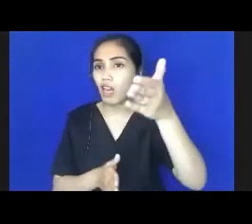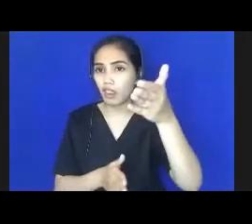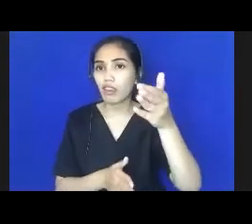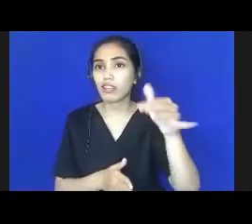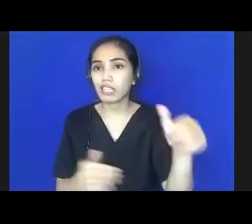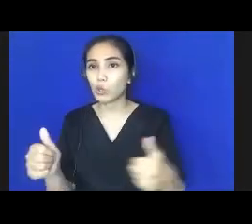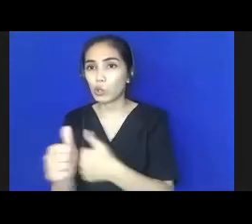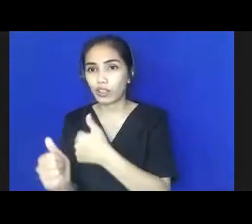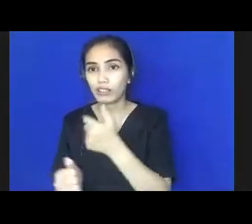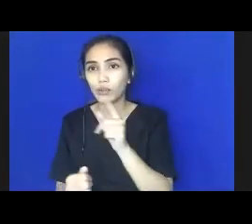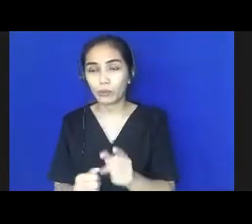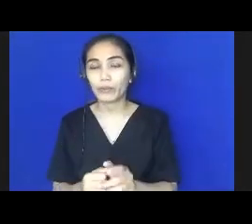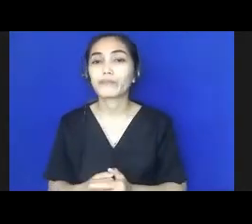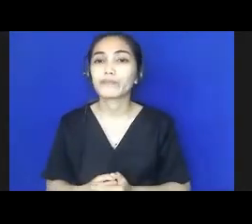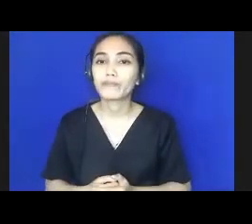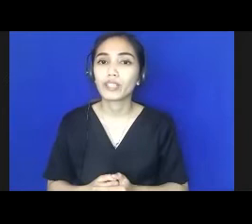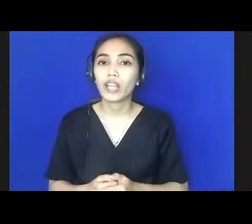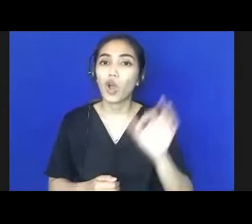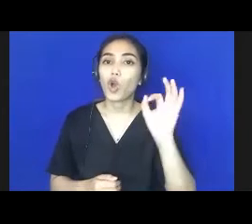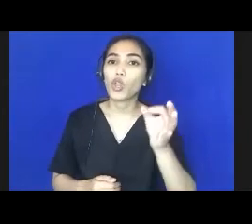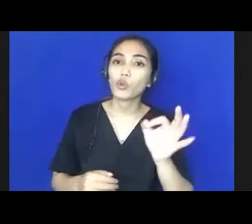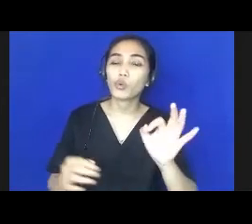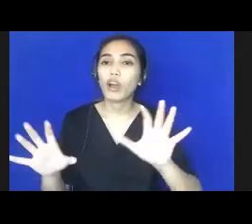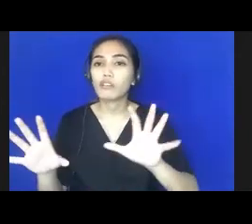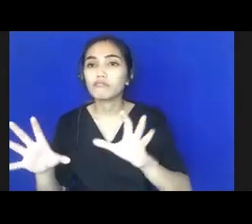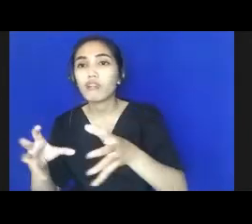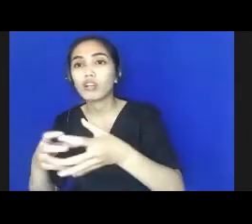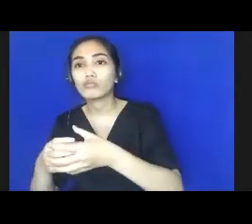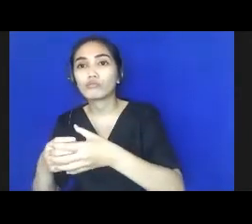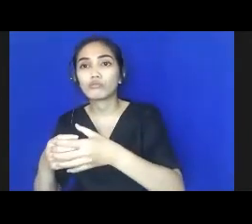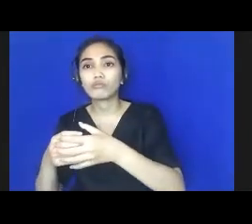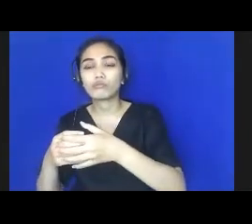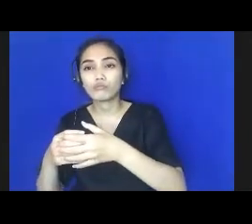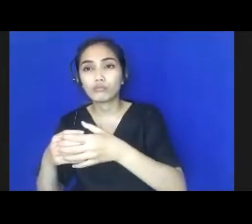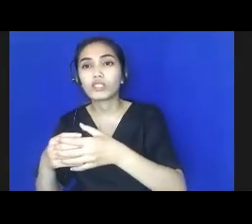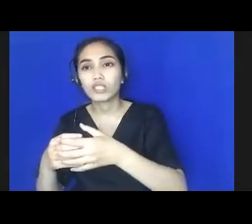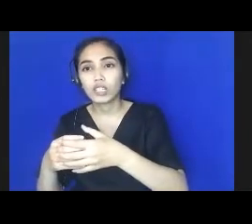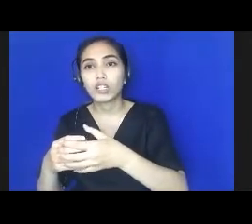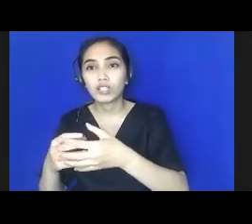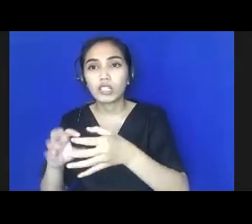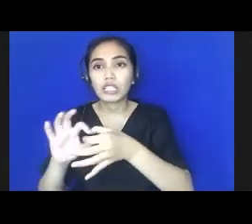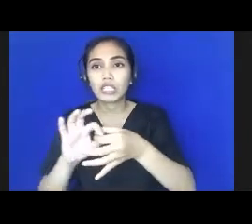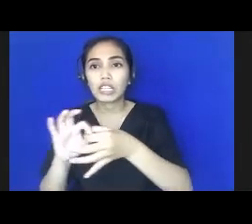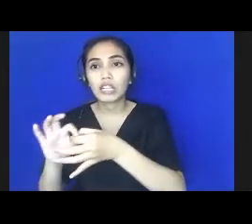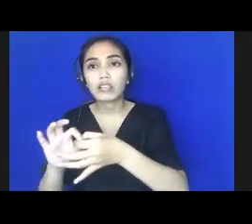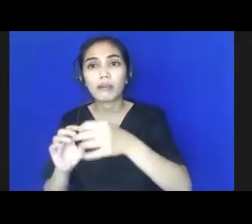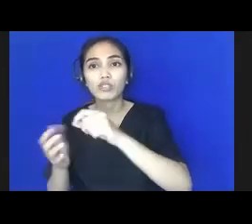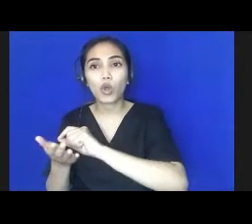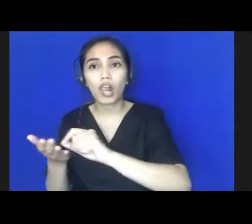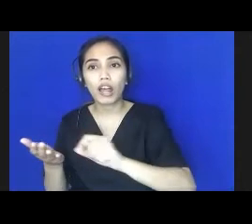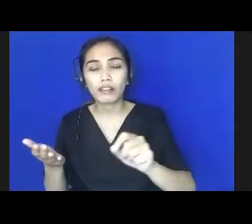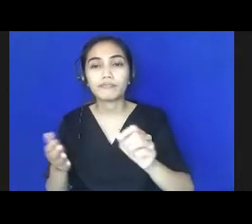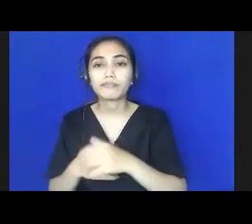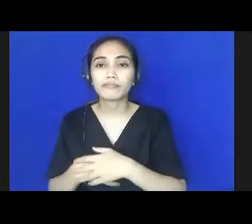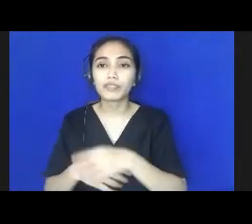yang terintegrasi dengan paut dapat menurunkan kecemasan ibu dan bapak meningkatkan kemampuan parenting